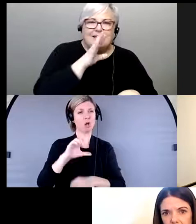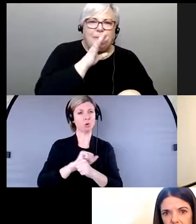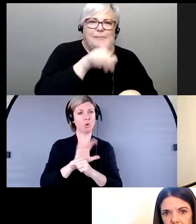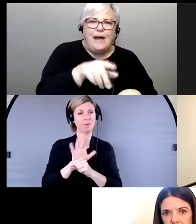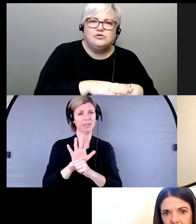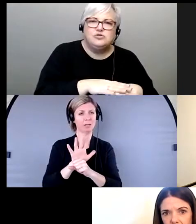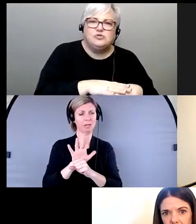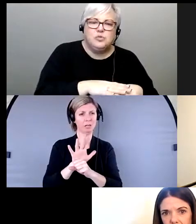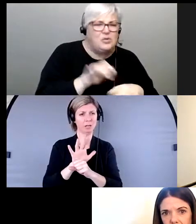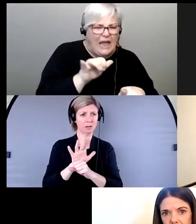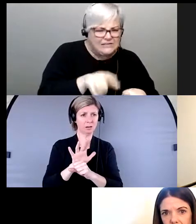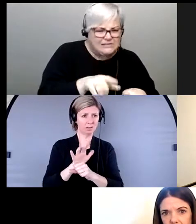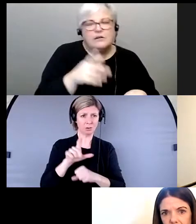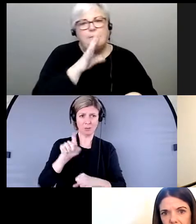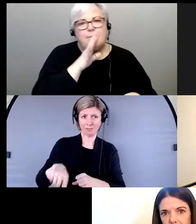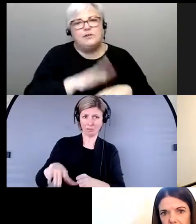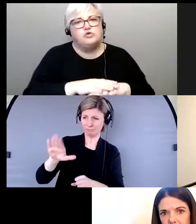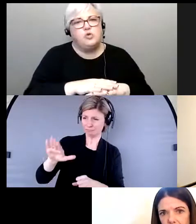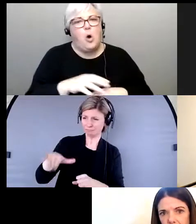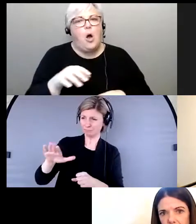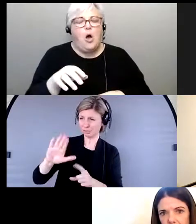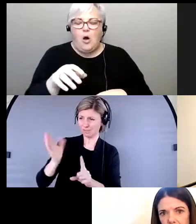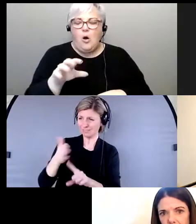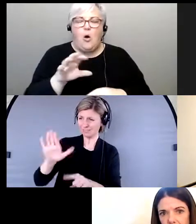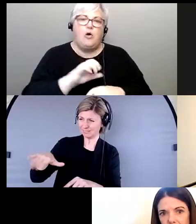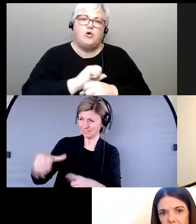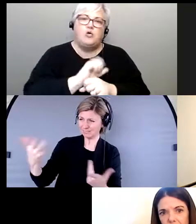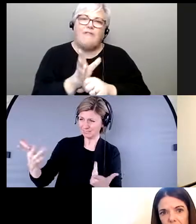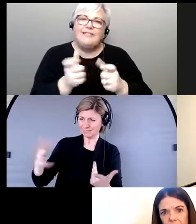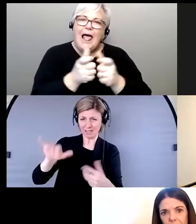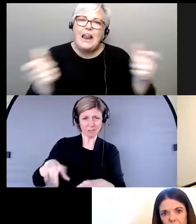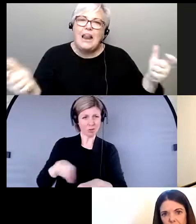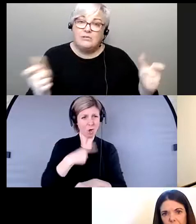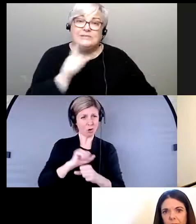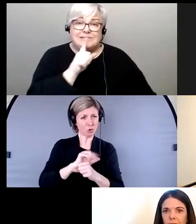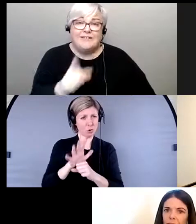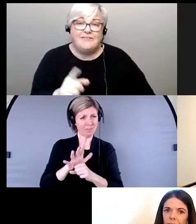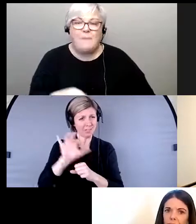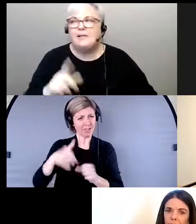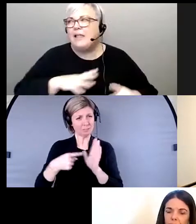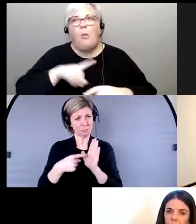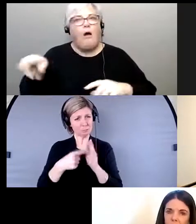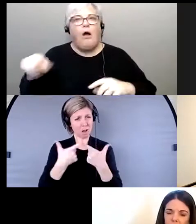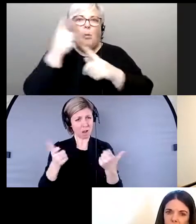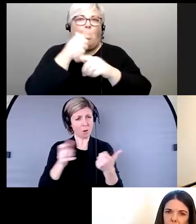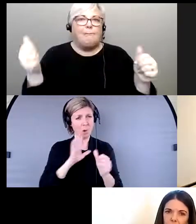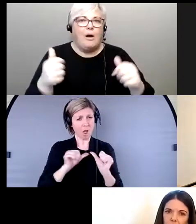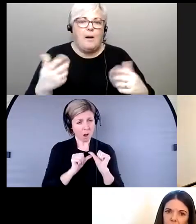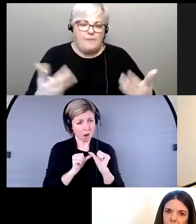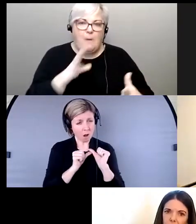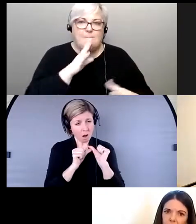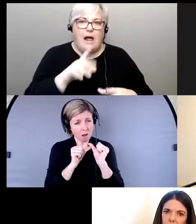de voir constamment convaincre les gens que c'est une vraie maladie, que c'est quelque chose de vrai parce que les gens n'y croient pas. Et là, maintenant, on parle de la période de